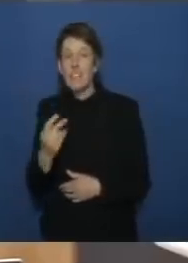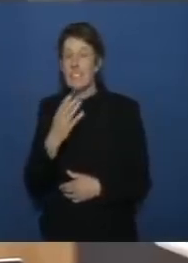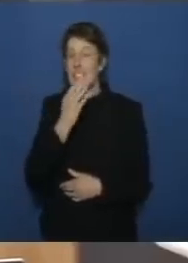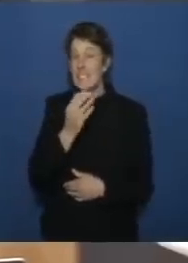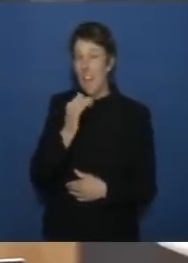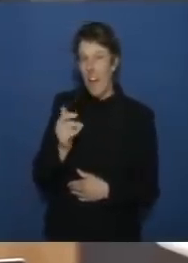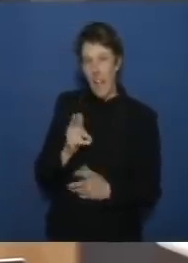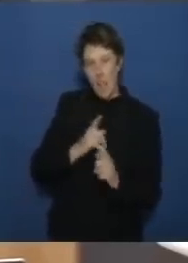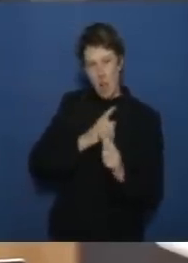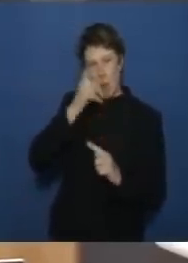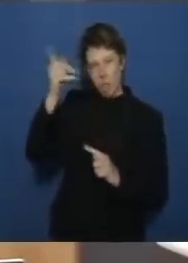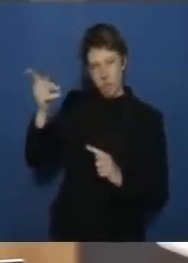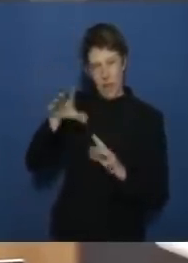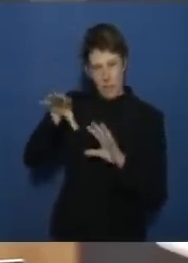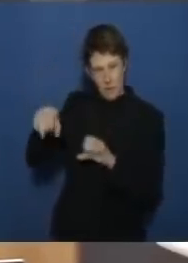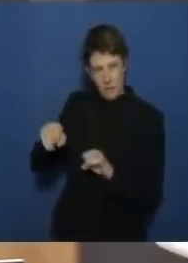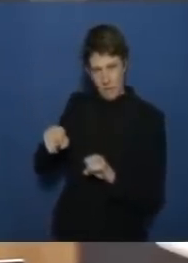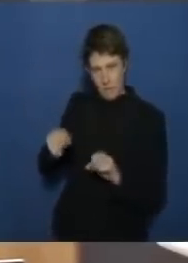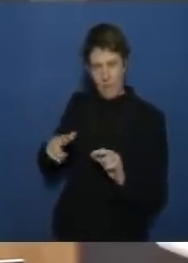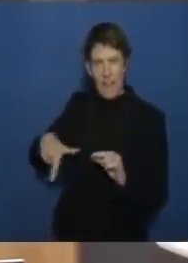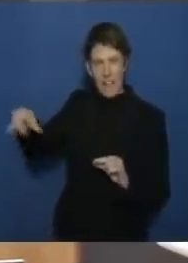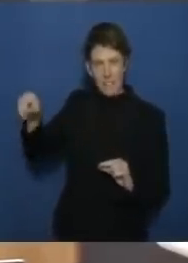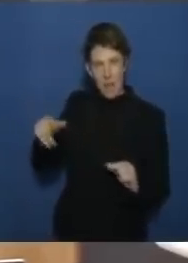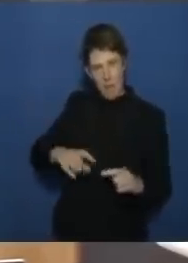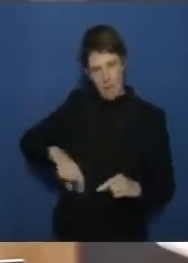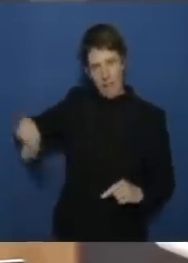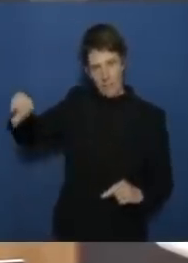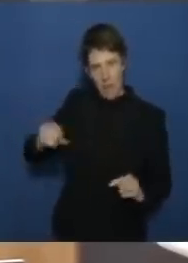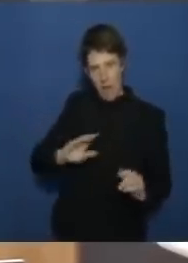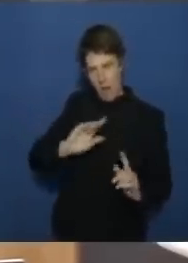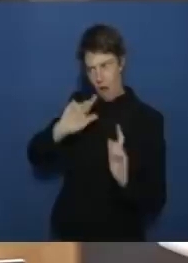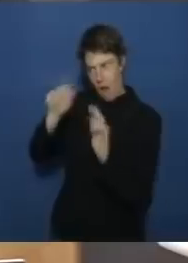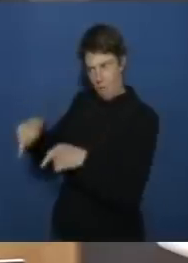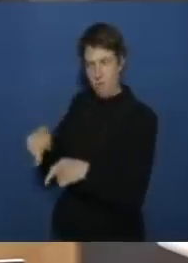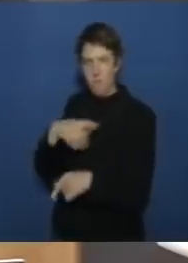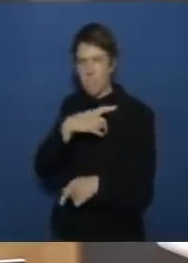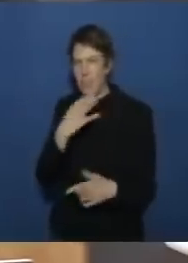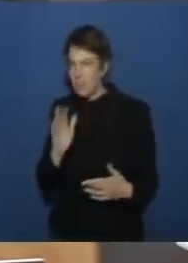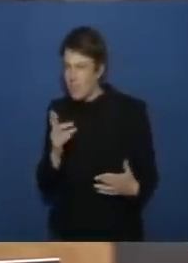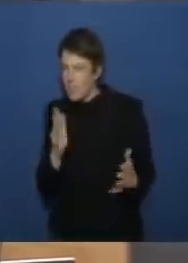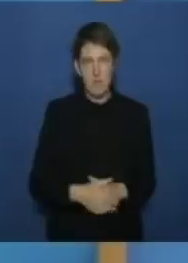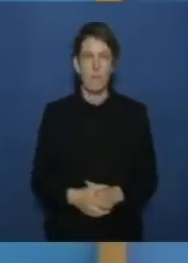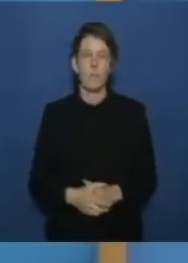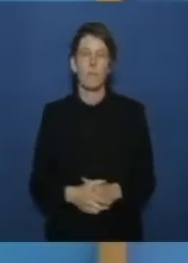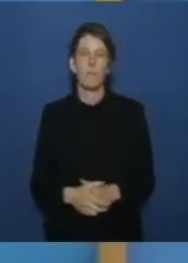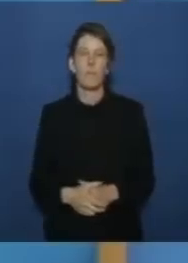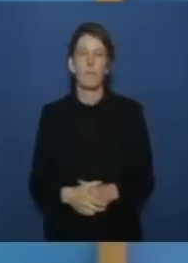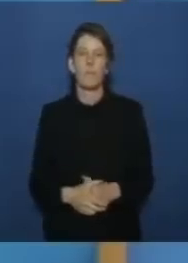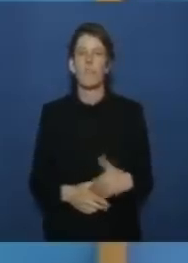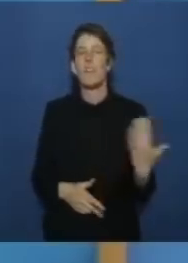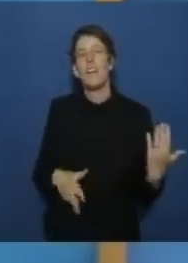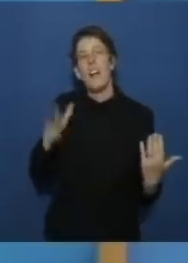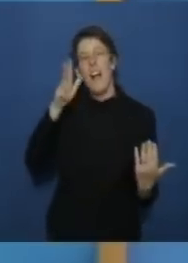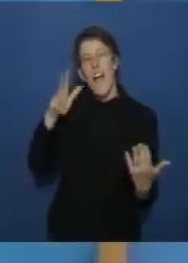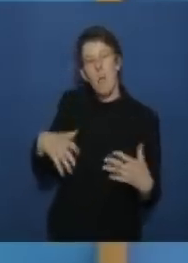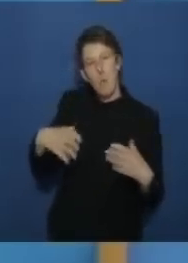kriegsverbrechen gewertet und auch eine untersuchung gefordert wie steht die bundsregierung dazu herr burg